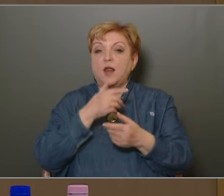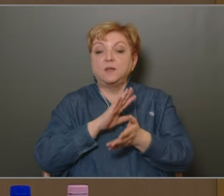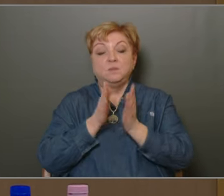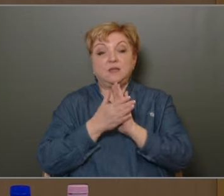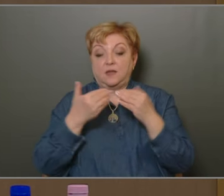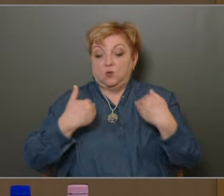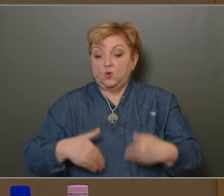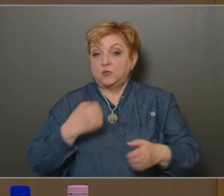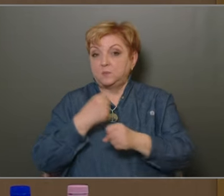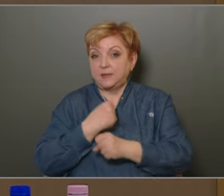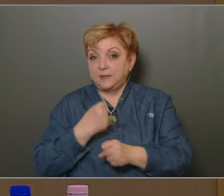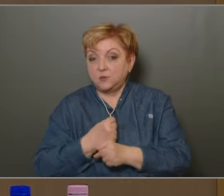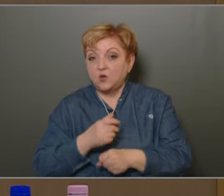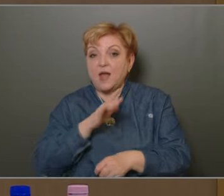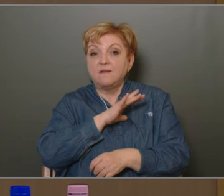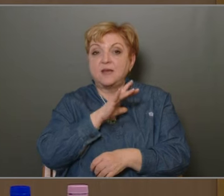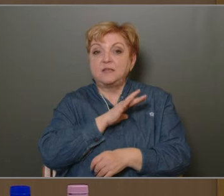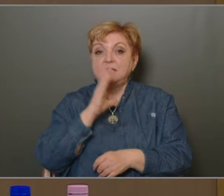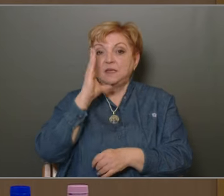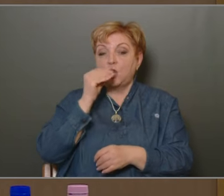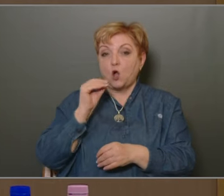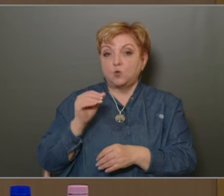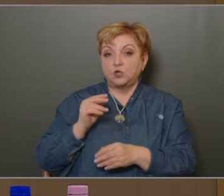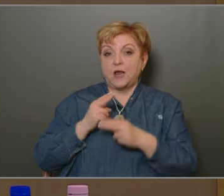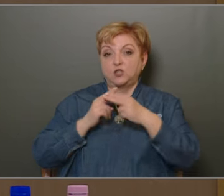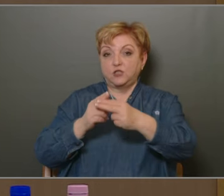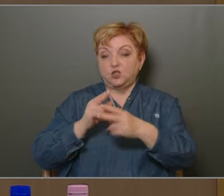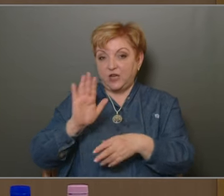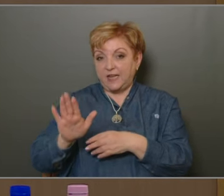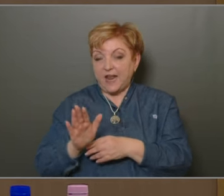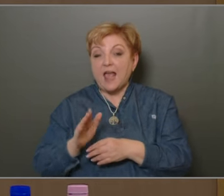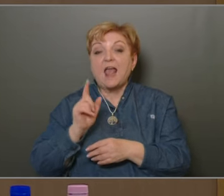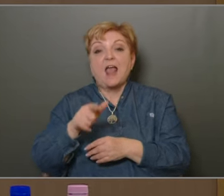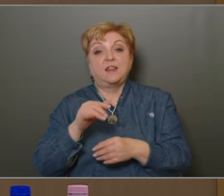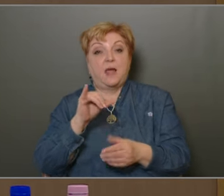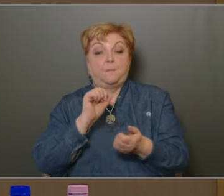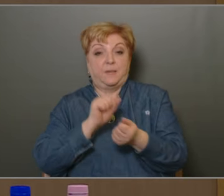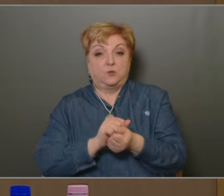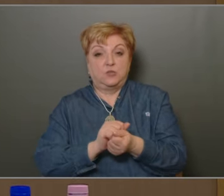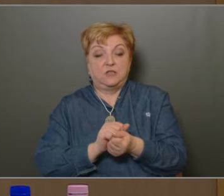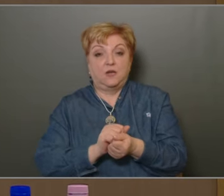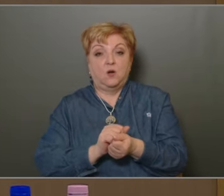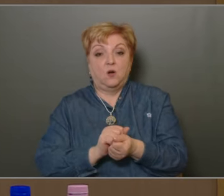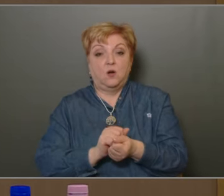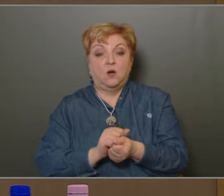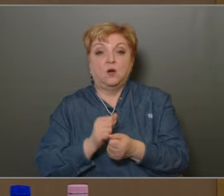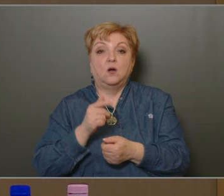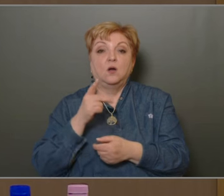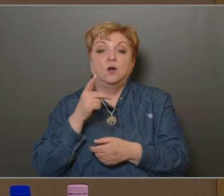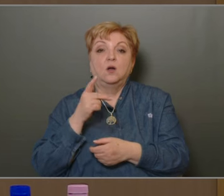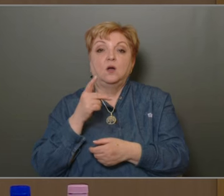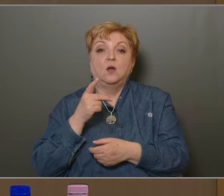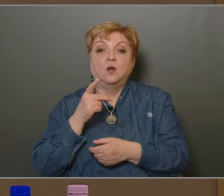Minden tőlüntelhetőt megteszünk a veszélyeztetett lakosság megségítése érdekében. Ennek bizonyítéka, hogy már a KEF, a